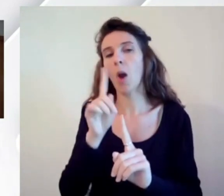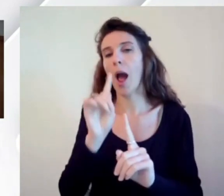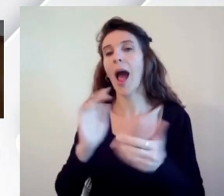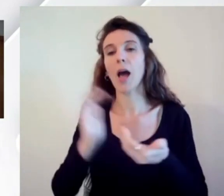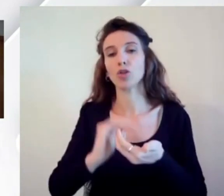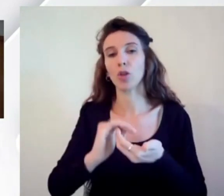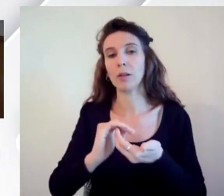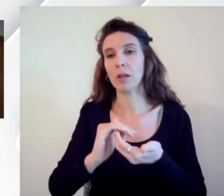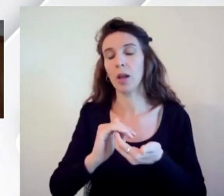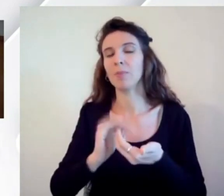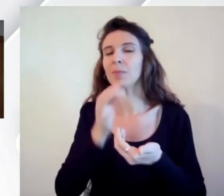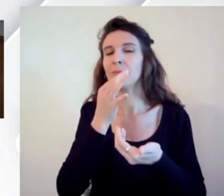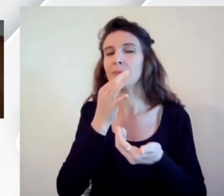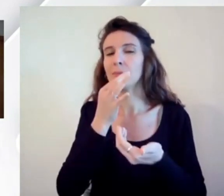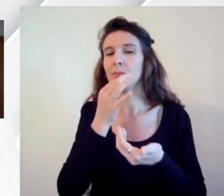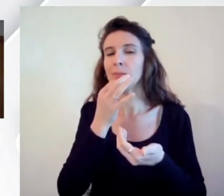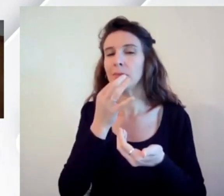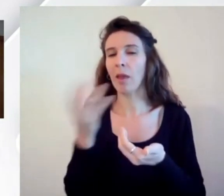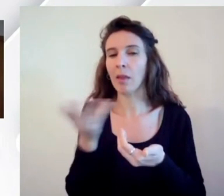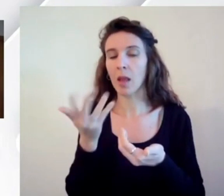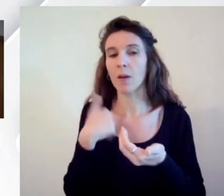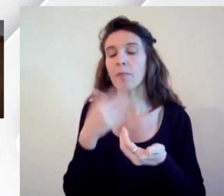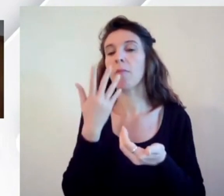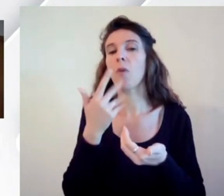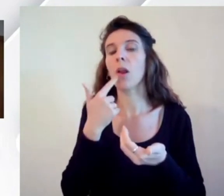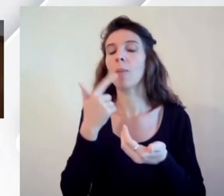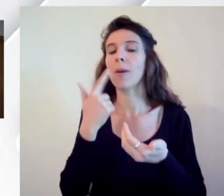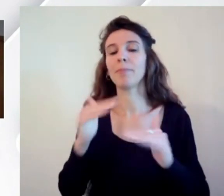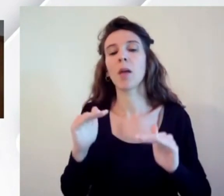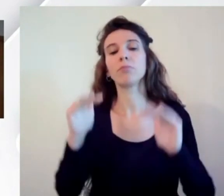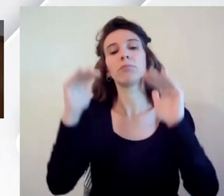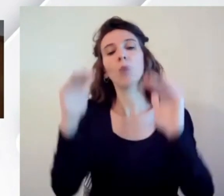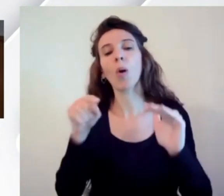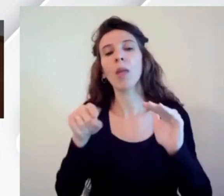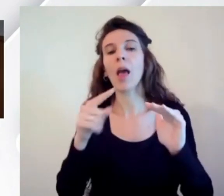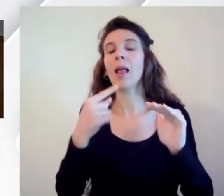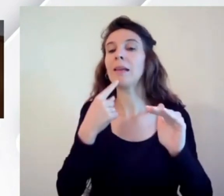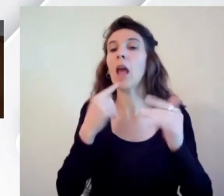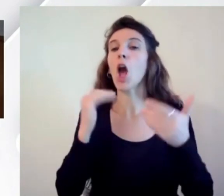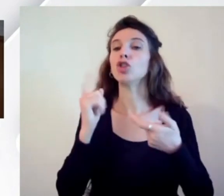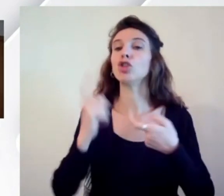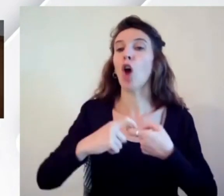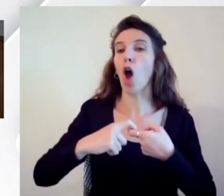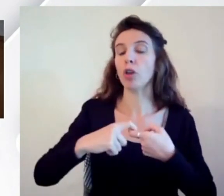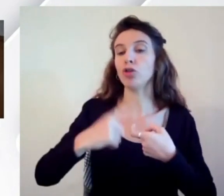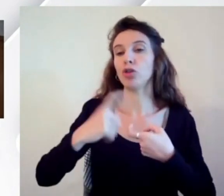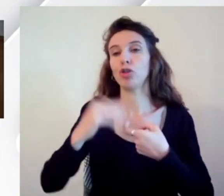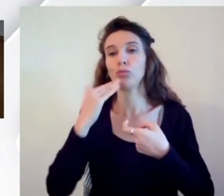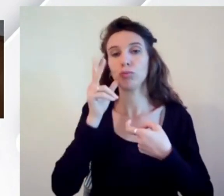salvaguardare la grande professionalità di tutti i nostri soci e